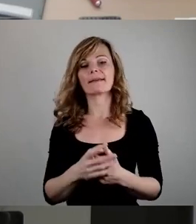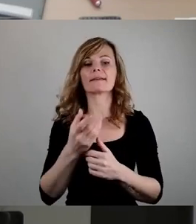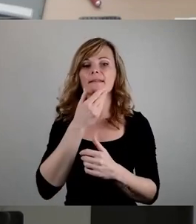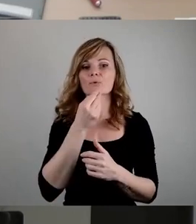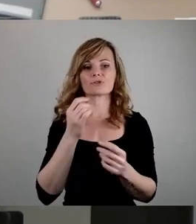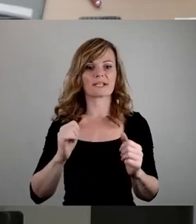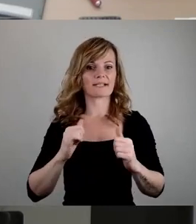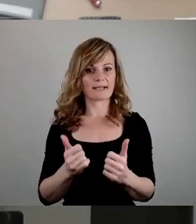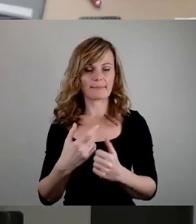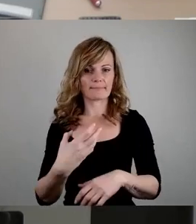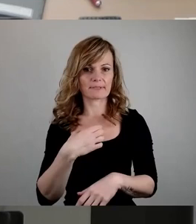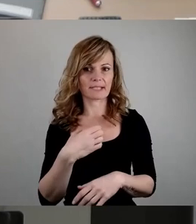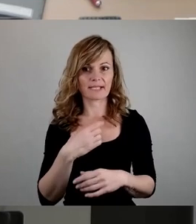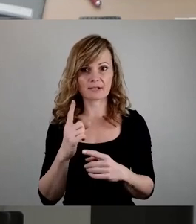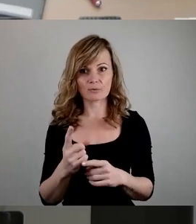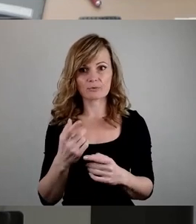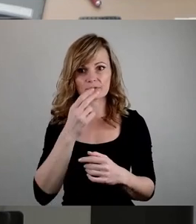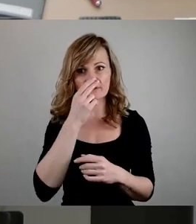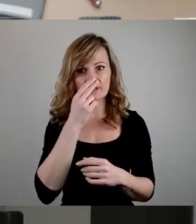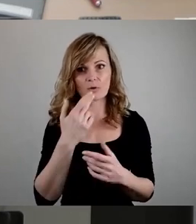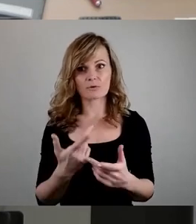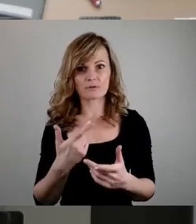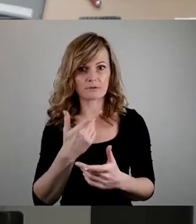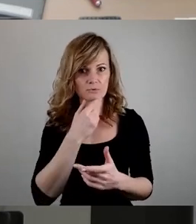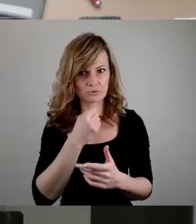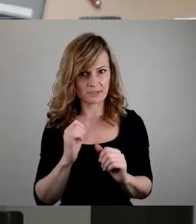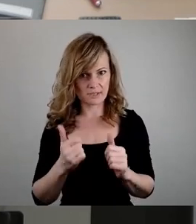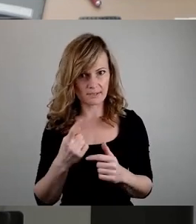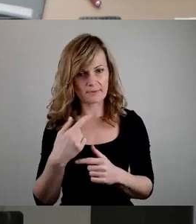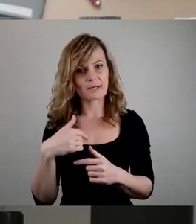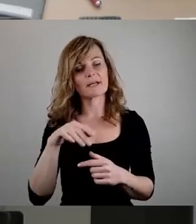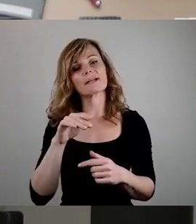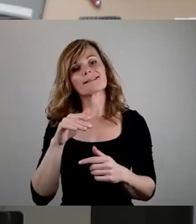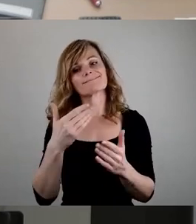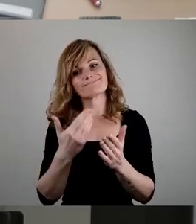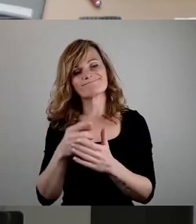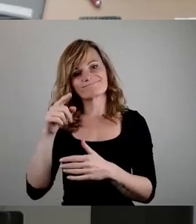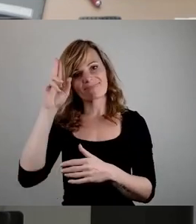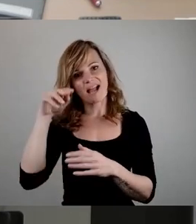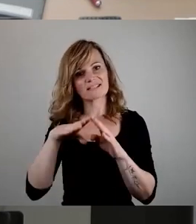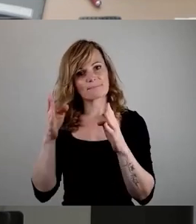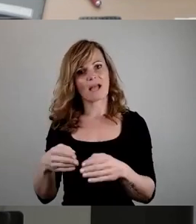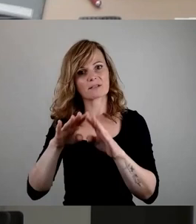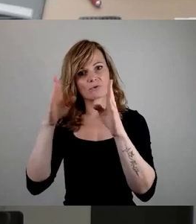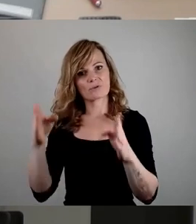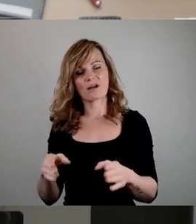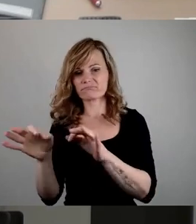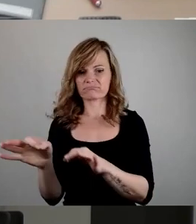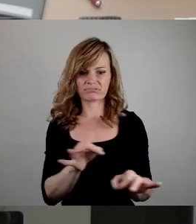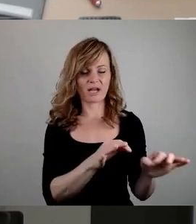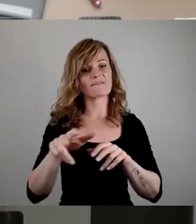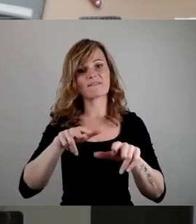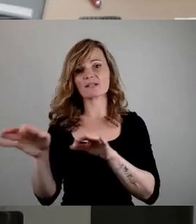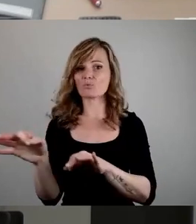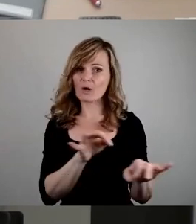Dresden oder die Erschwernis von jüdischen Leben in Dresden, ist die Synagoge am Hasenberg verlassen. Die Verwaltung ist ausgezogen, das Gemeindezentrum ist